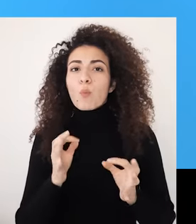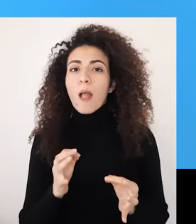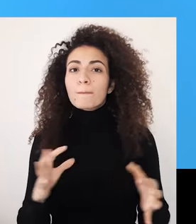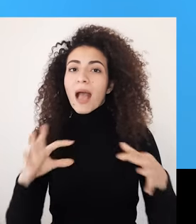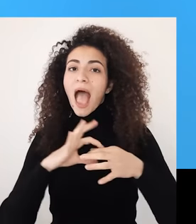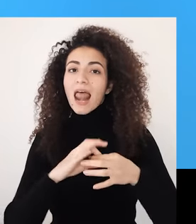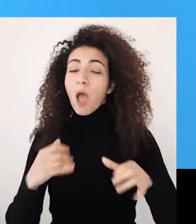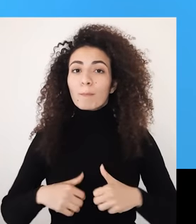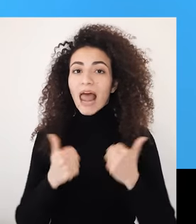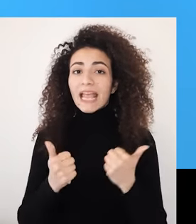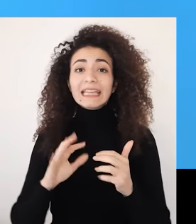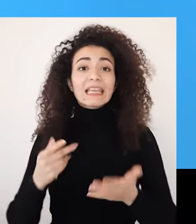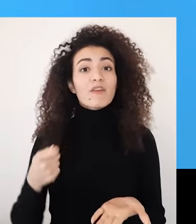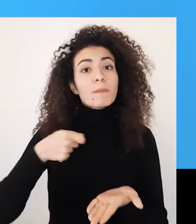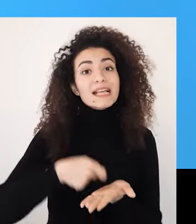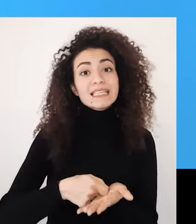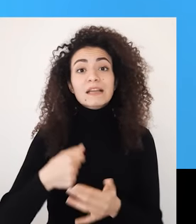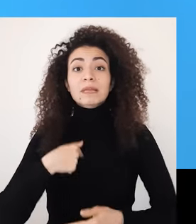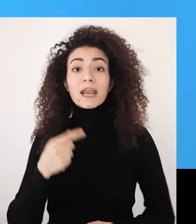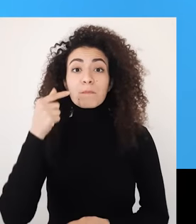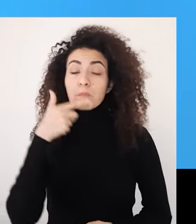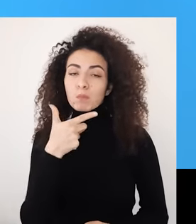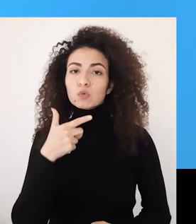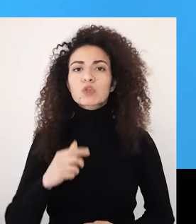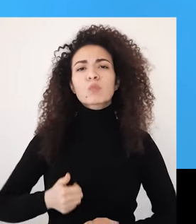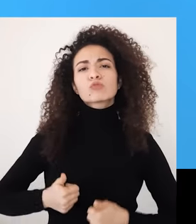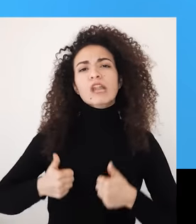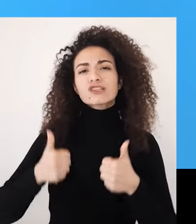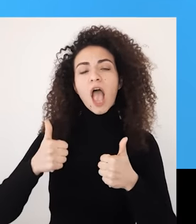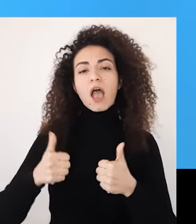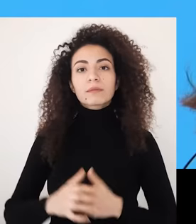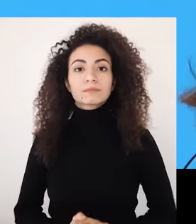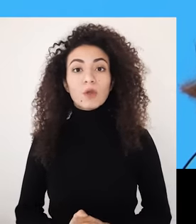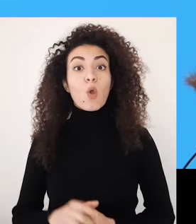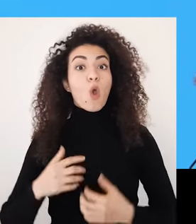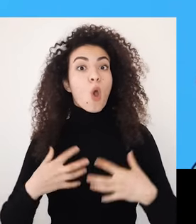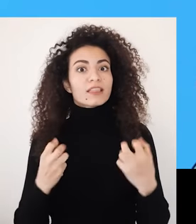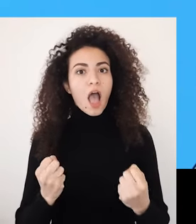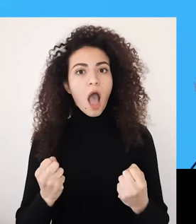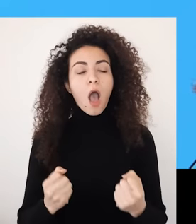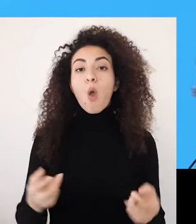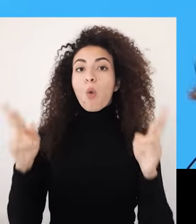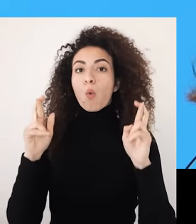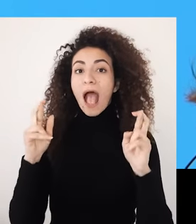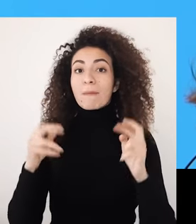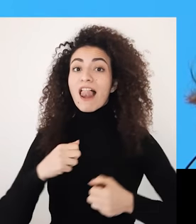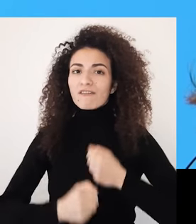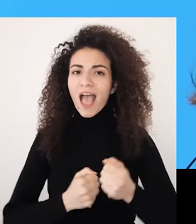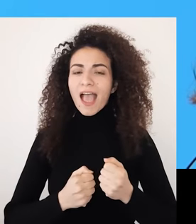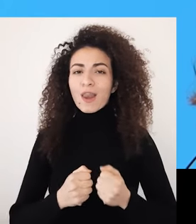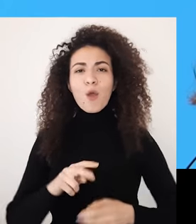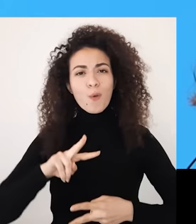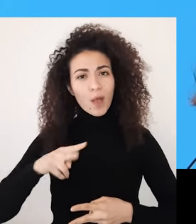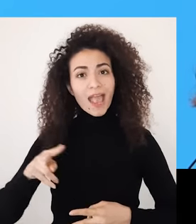تحدثنا عن أهمية العلاقات في الحياة وتأثيرها على مدى سعادتنا ونجاحنا وعن الطاقة وكيفية بناء أمل فاعل